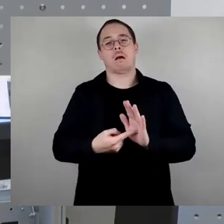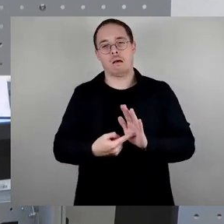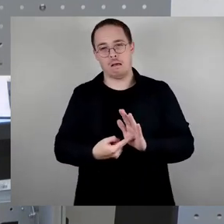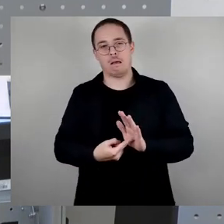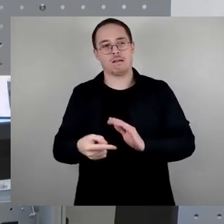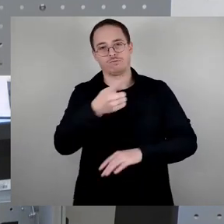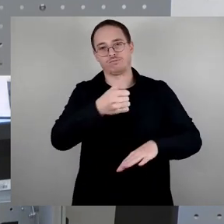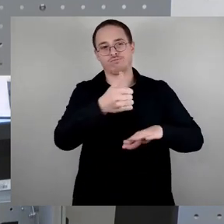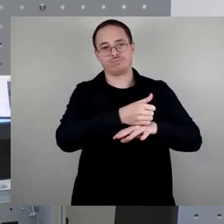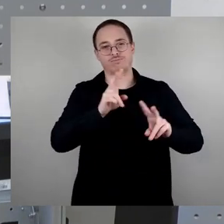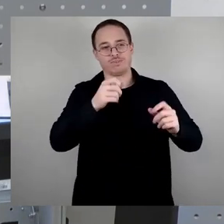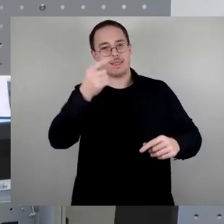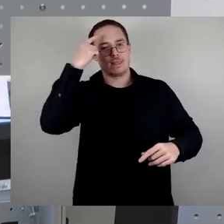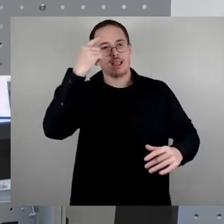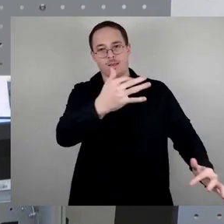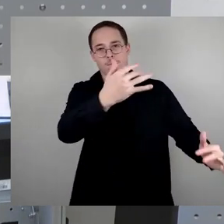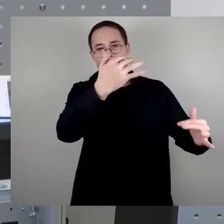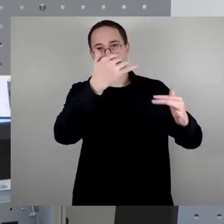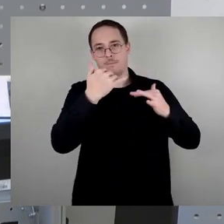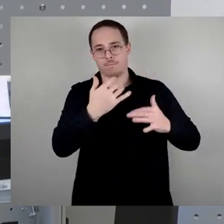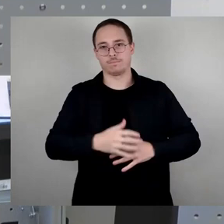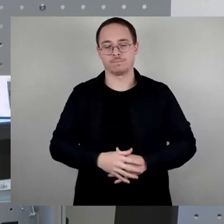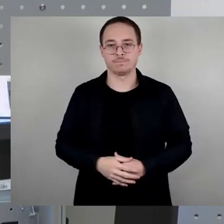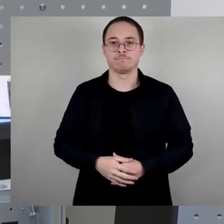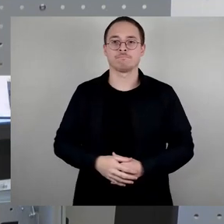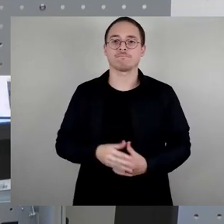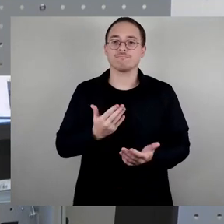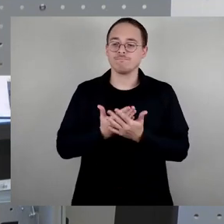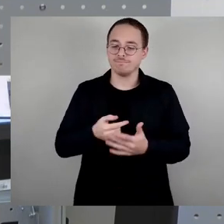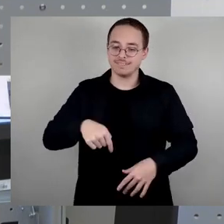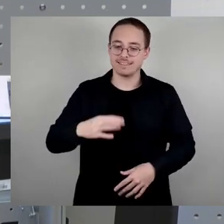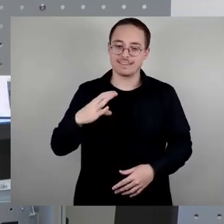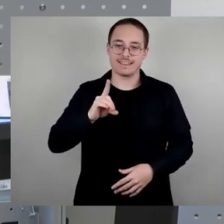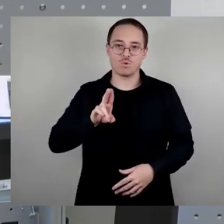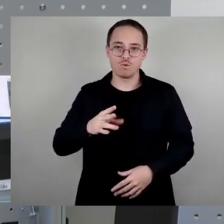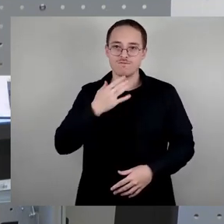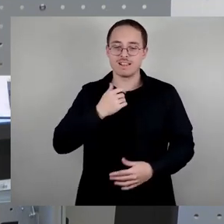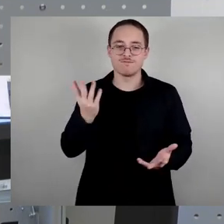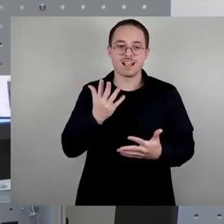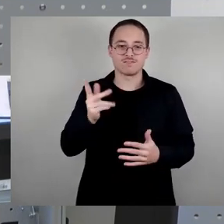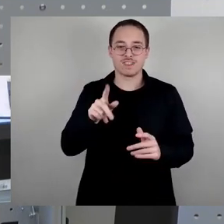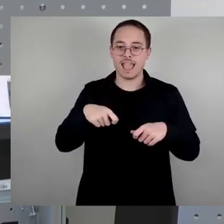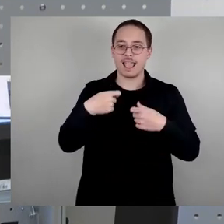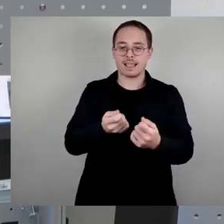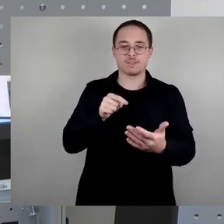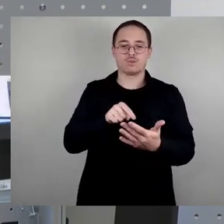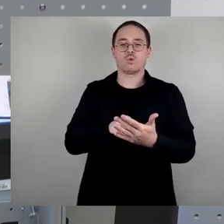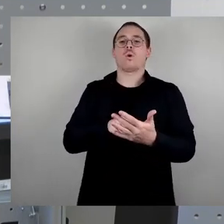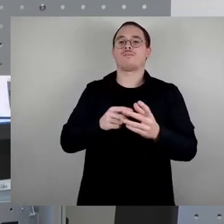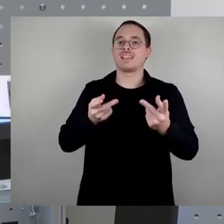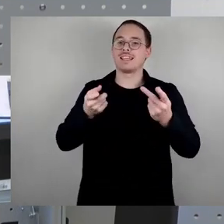unvoreingenommenes Ergebnis. Wir geben hier der Verwaltung abermals Vorschläge an die Hand, die das Thema